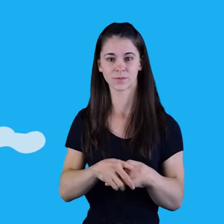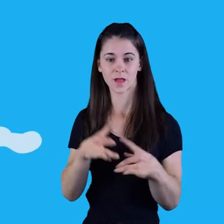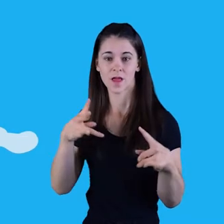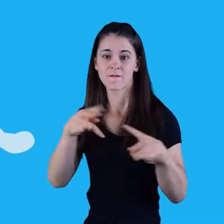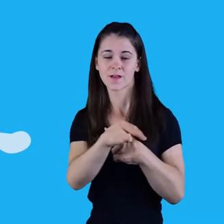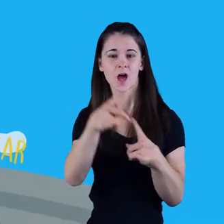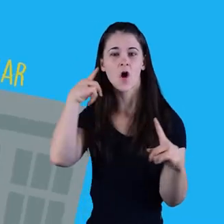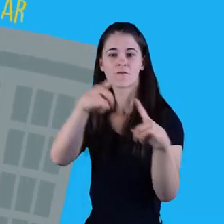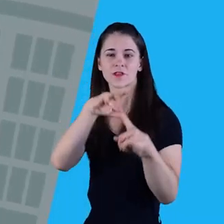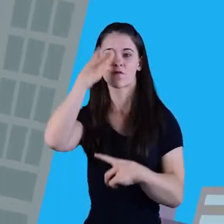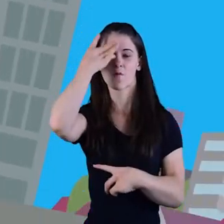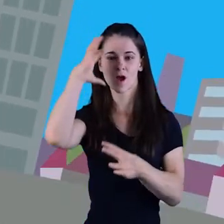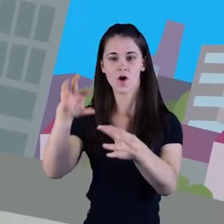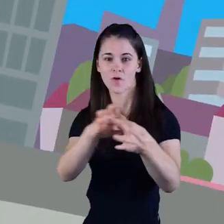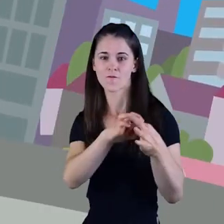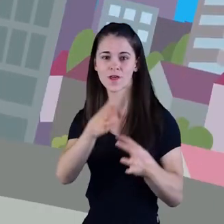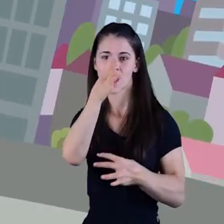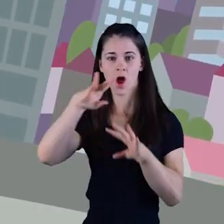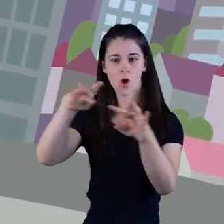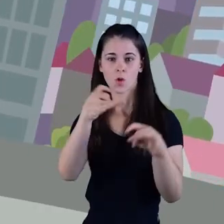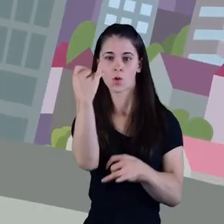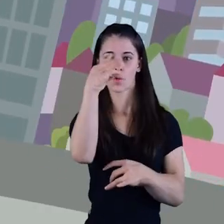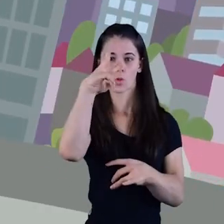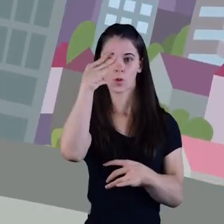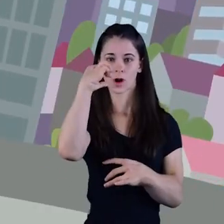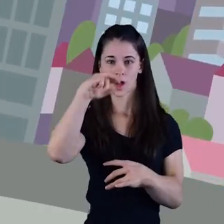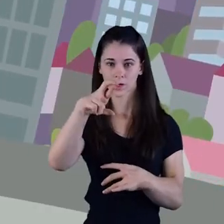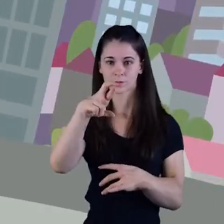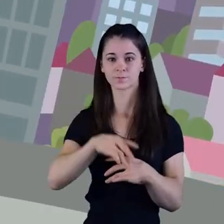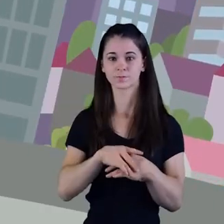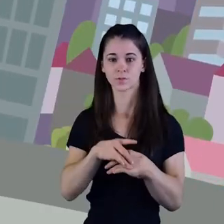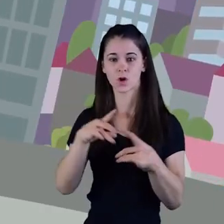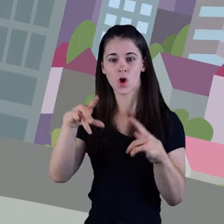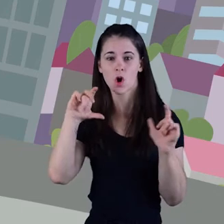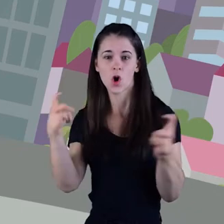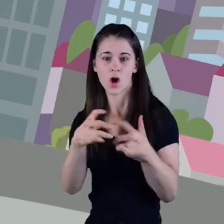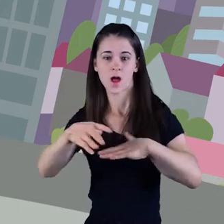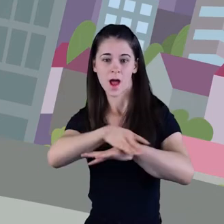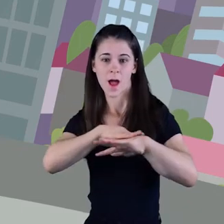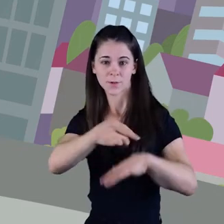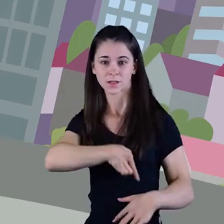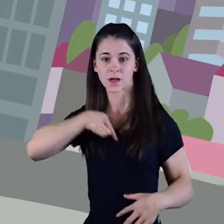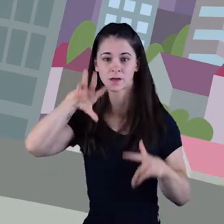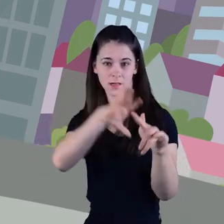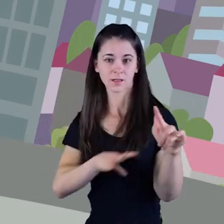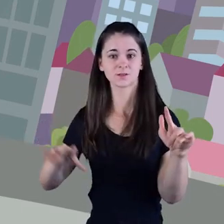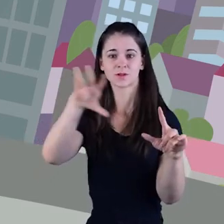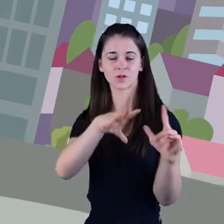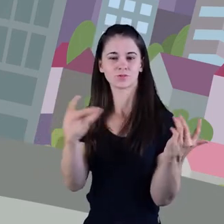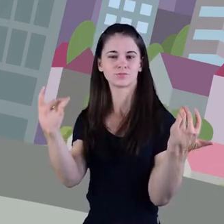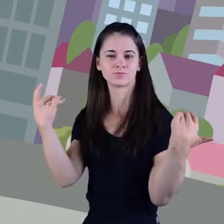Evitar-ho és l'objectiu principal de la Confederació Hidrogràfica del Xúquer, un organisme de l'Administració General de l'Estat